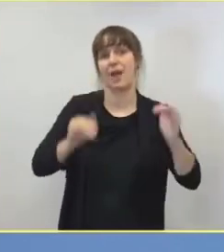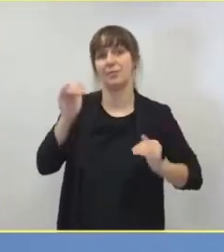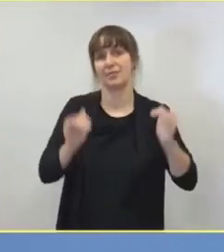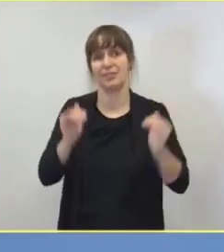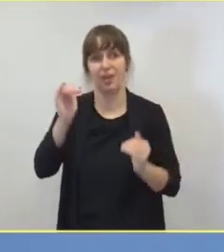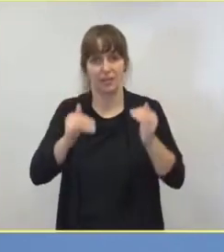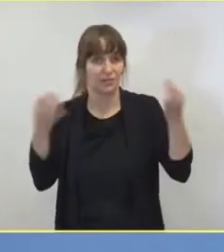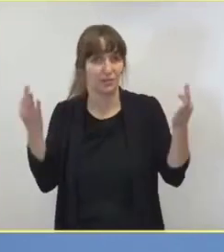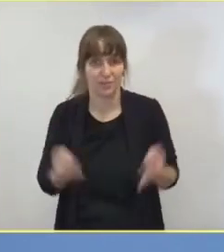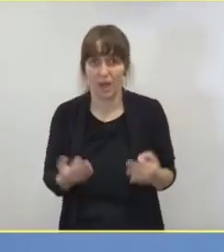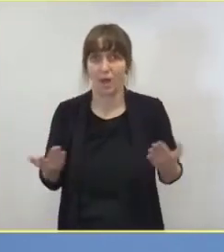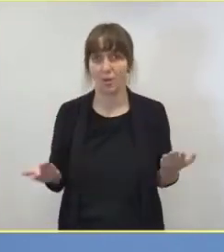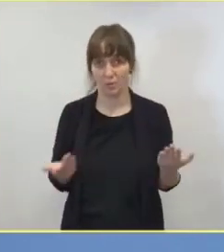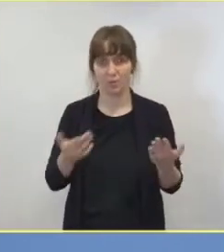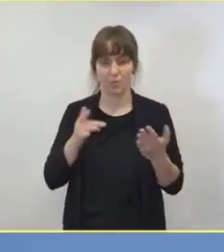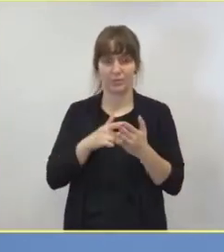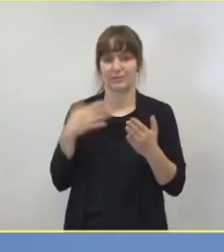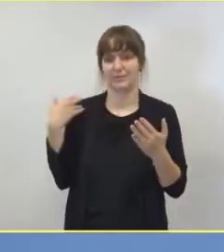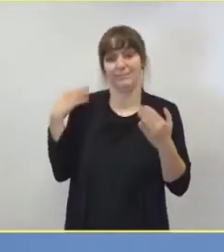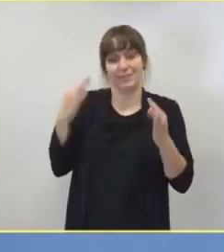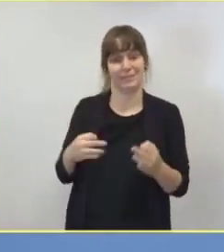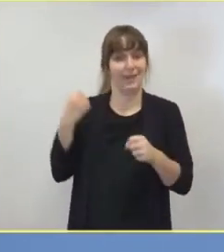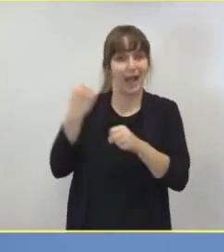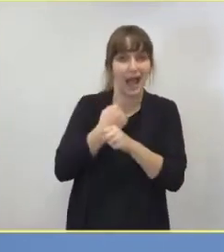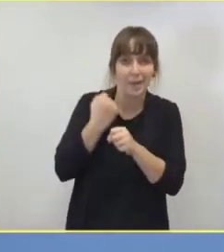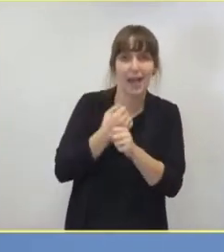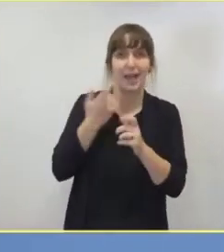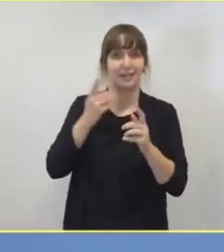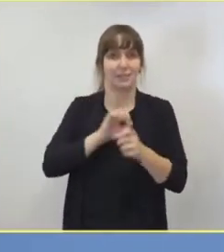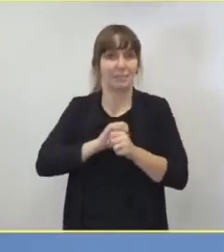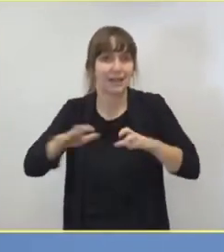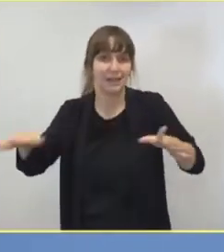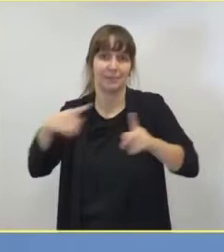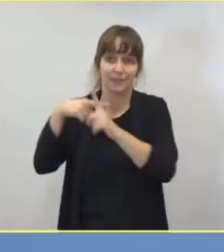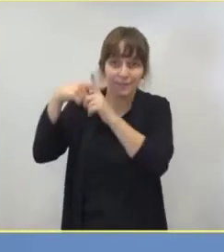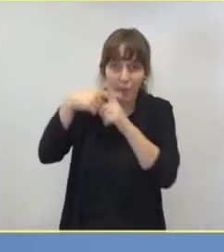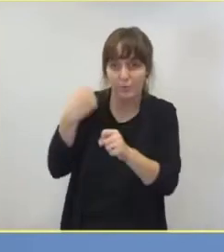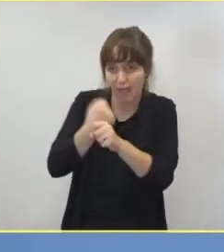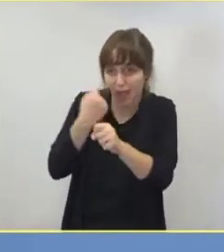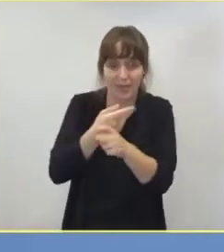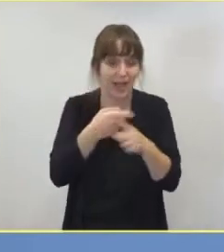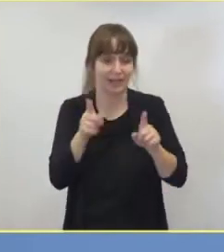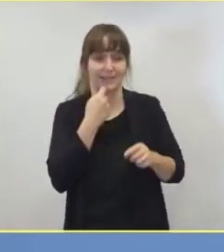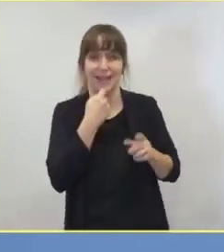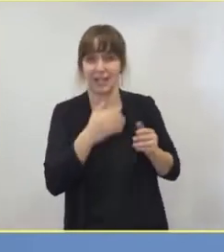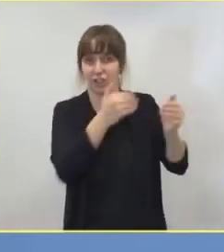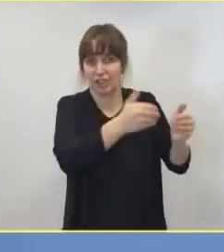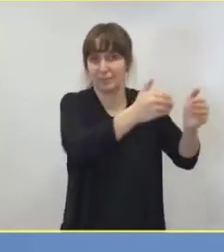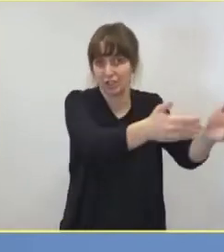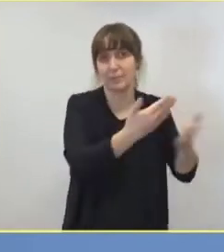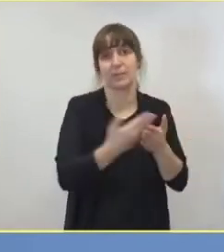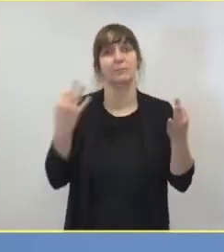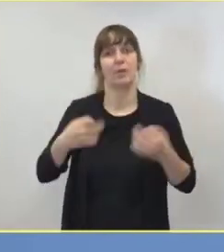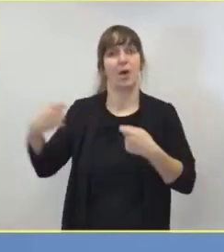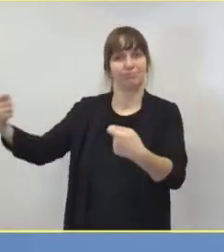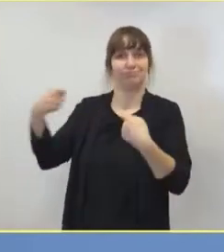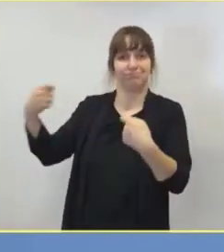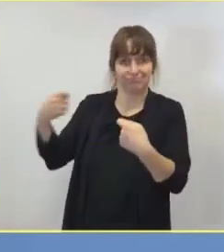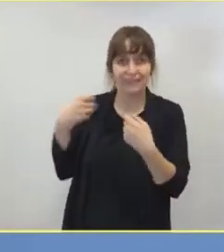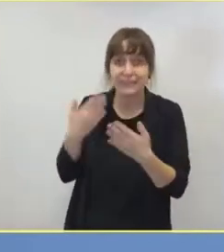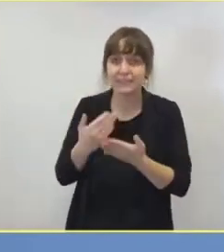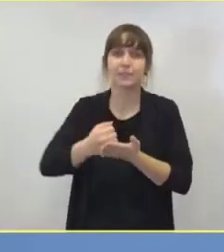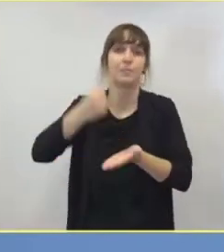Arbeit, die wir jetzt leisten im Hinblick auf die Pandemie. Und wir brauchen sicherlich jetzt Freigabevorgaben der